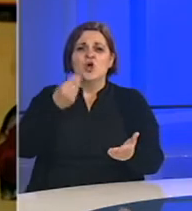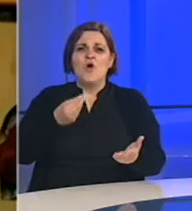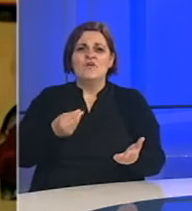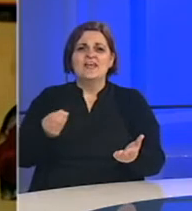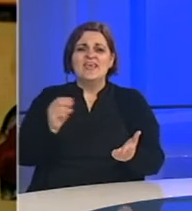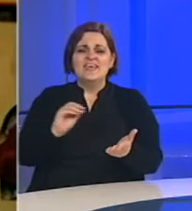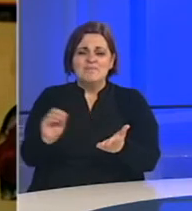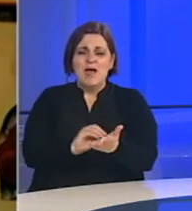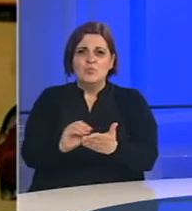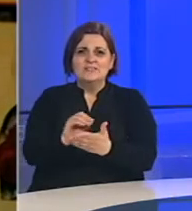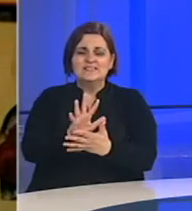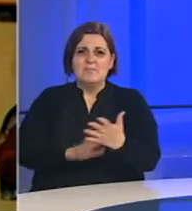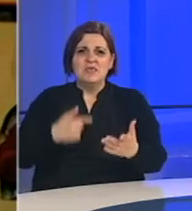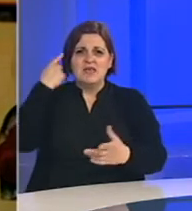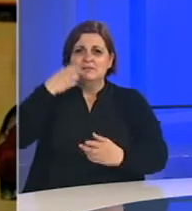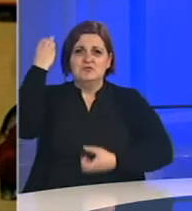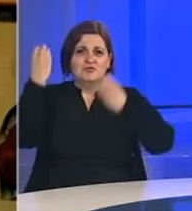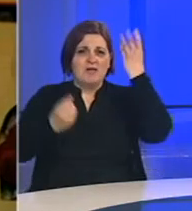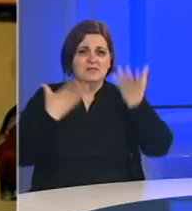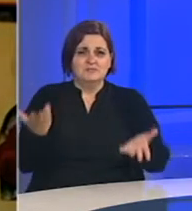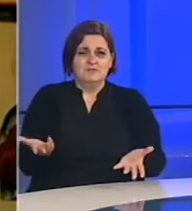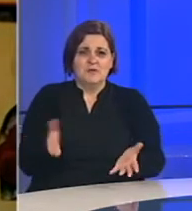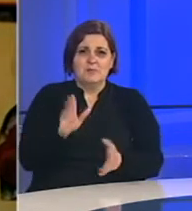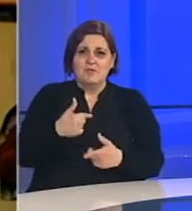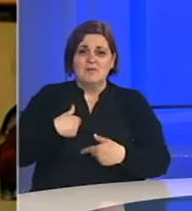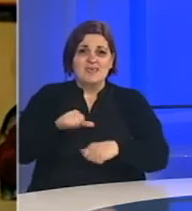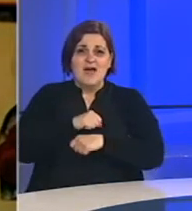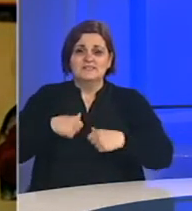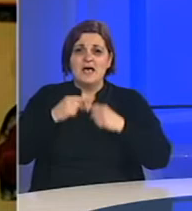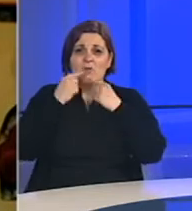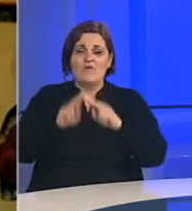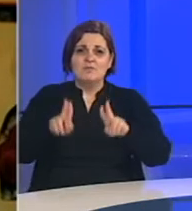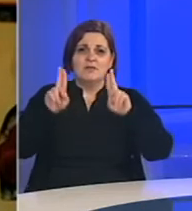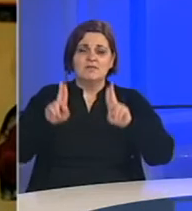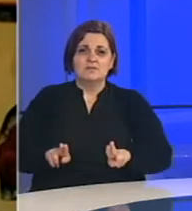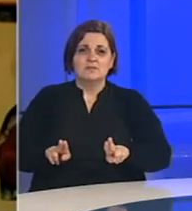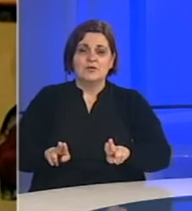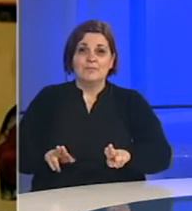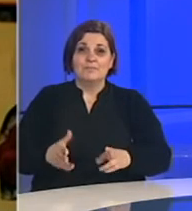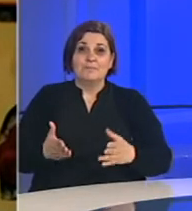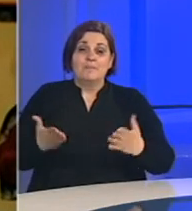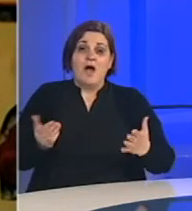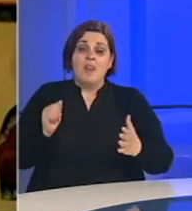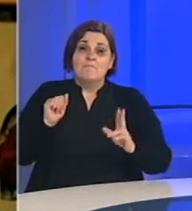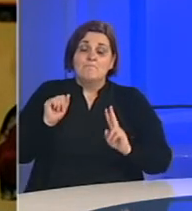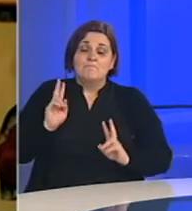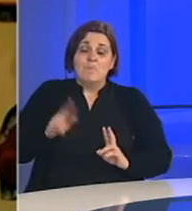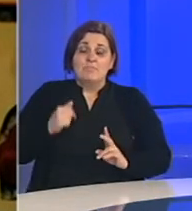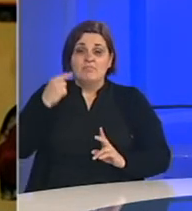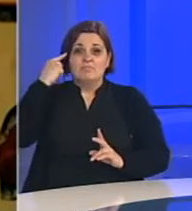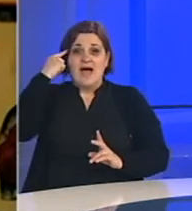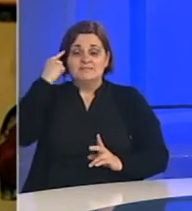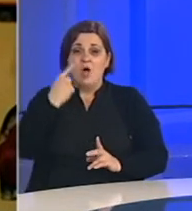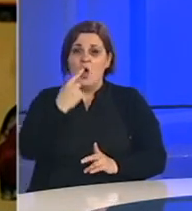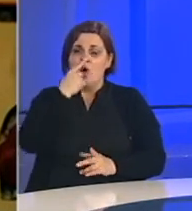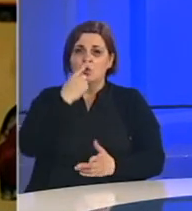Ništa ja tamo nisam izmislio i prema tome ja tamo samo govorim istinu. Međutim, moramo i da znamo da